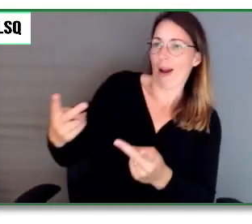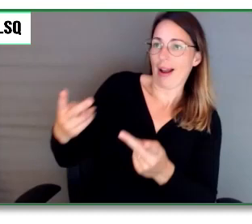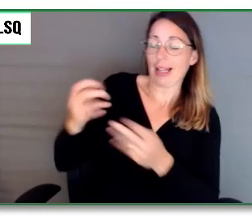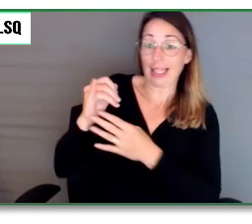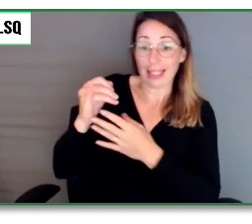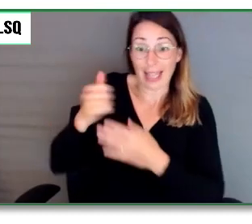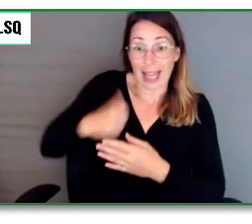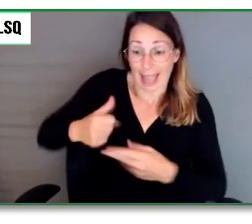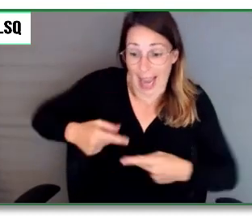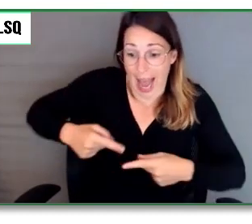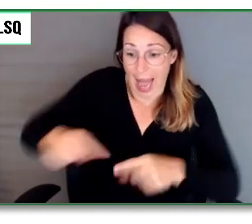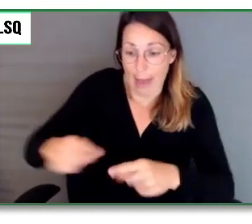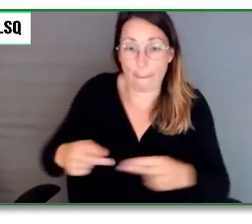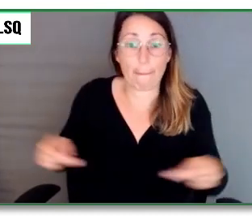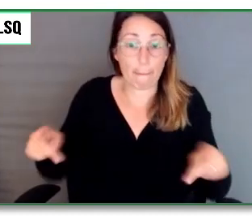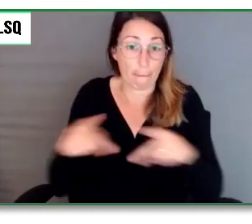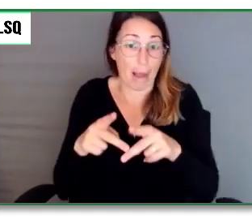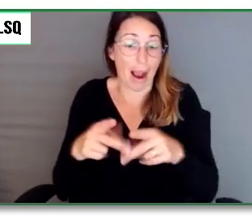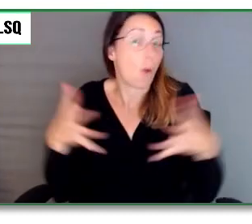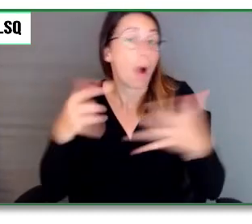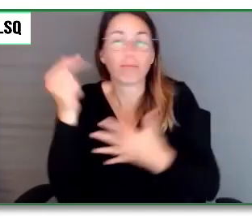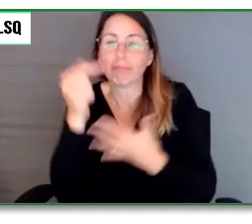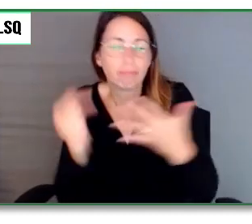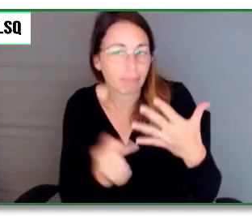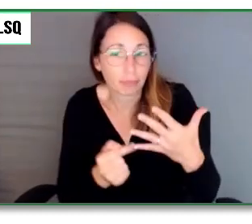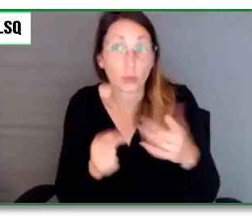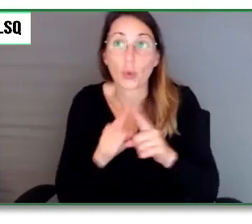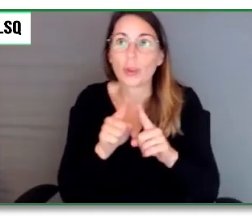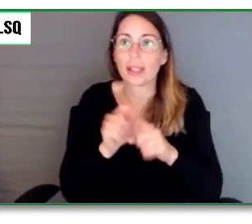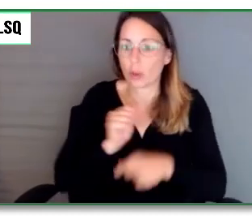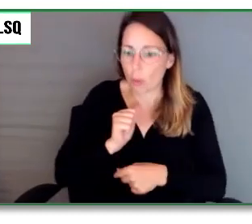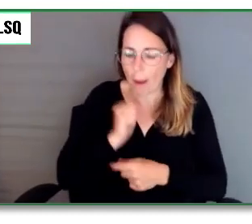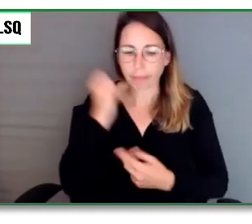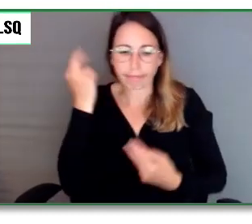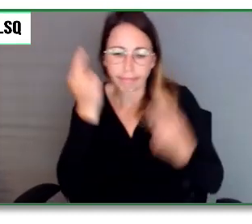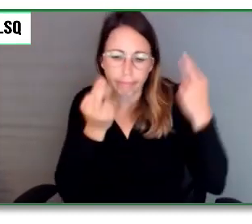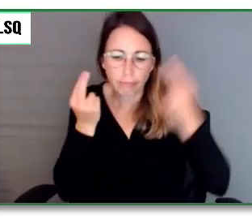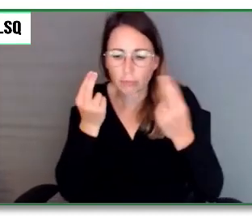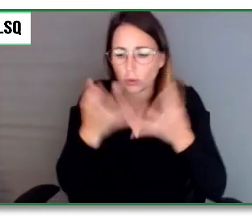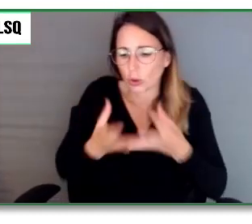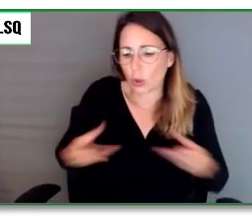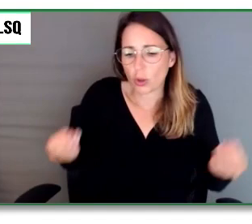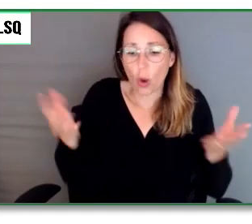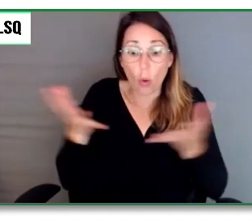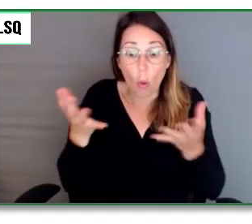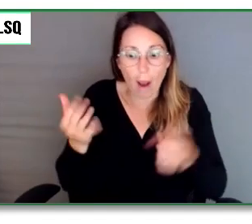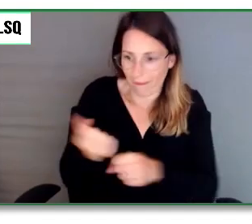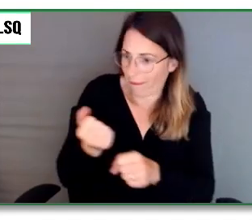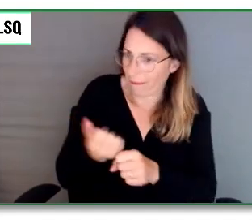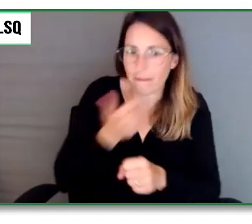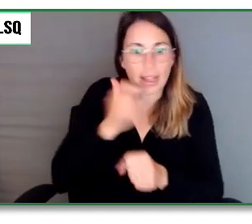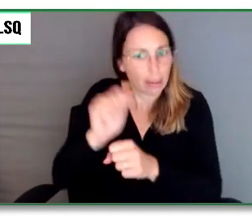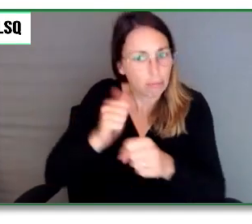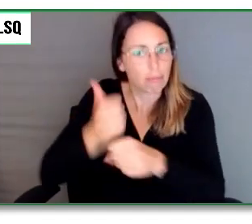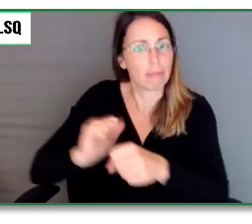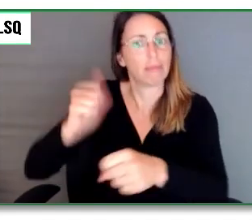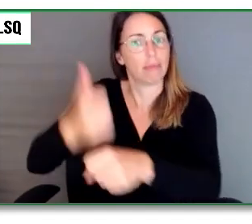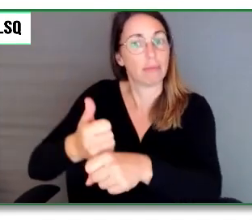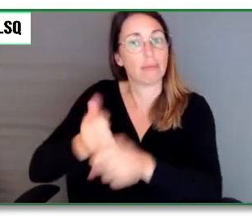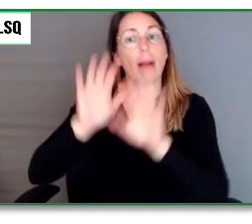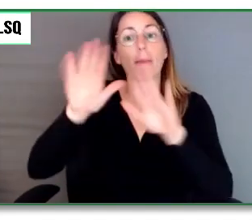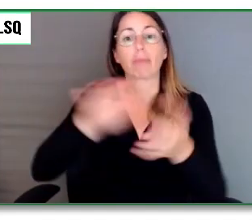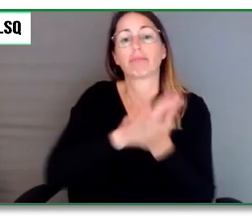Et quelles seraient, selon nous, des solutions que l'on pourrait mettre en œuvre facilement pour rendre le parc plus accessible pour tous?